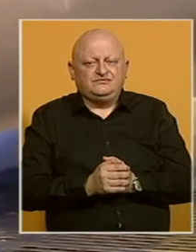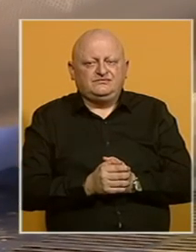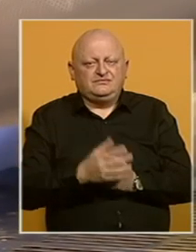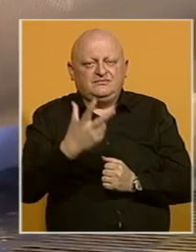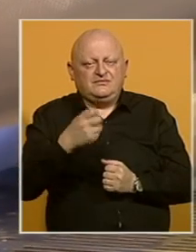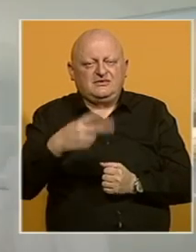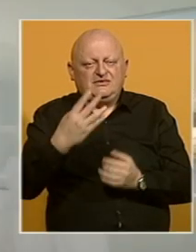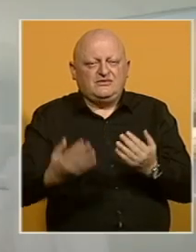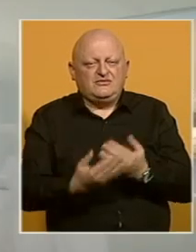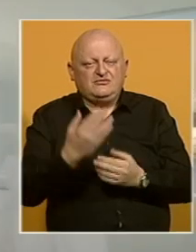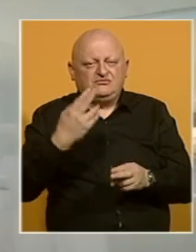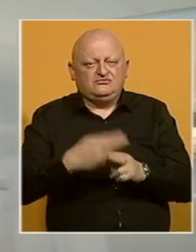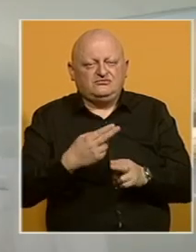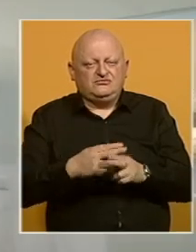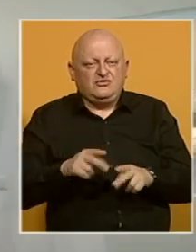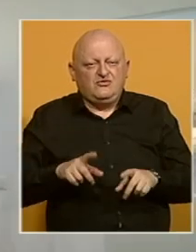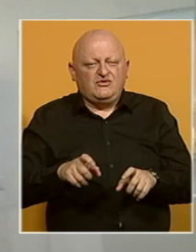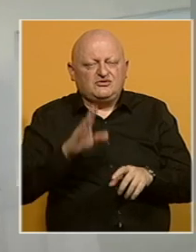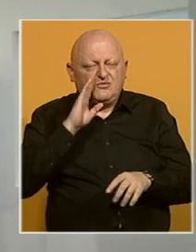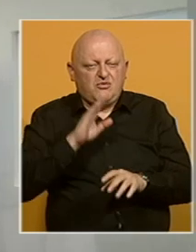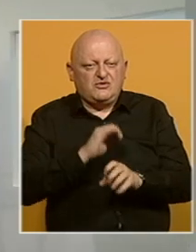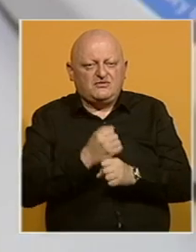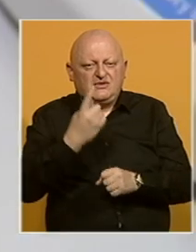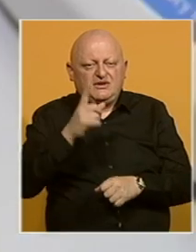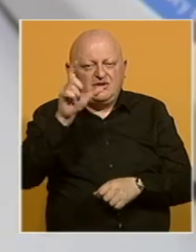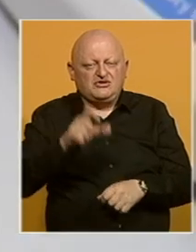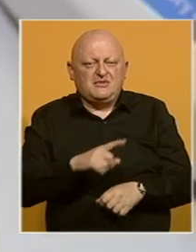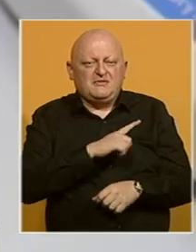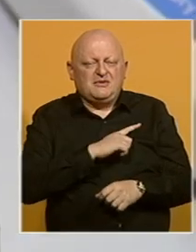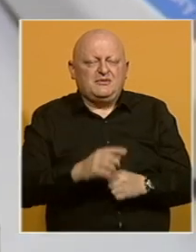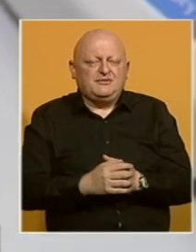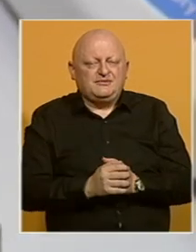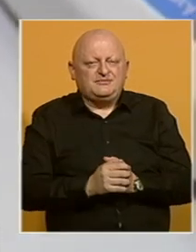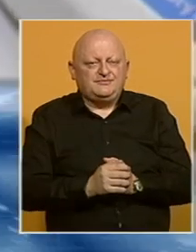302 nova slučaja zaraze koronavirusom u BH jedna osoba preminula.